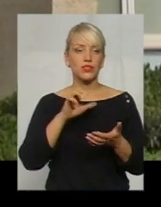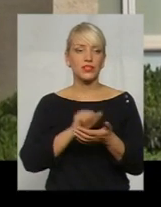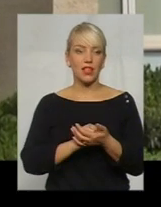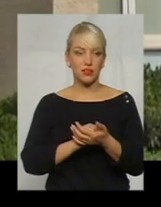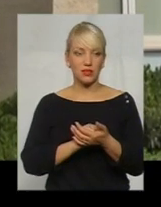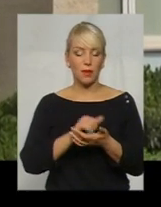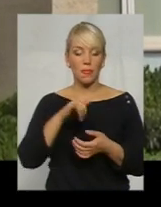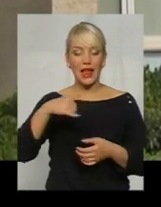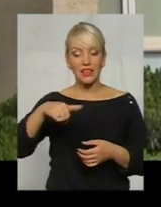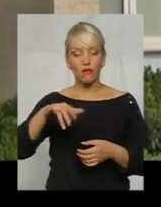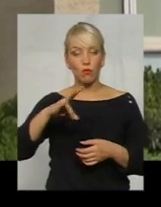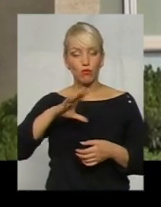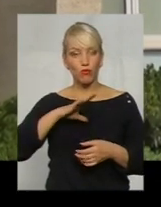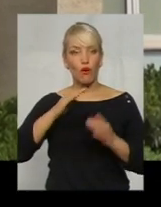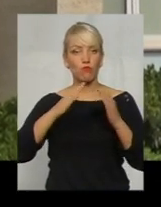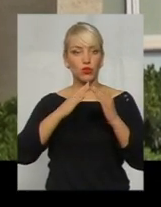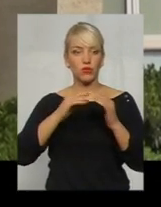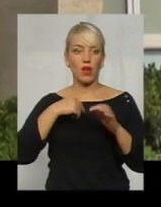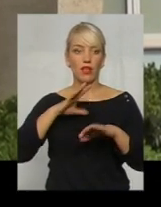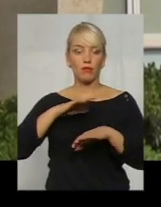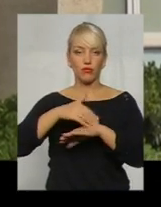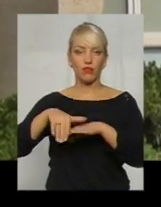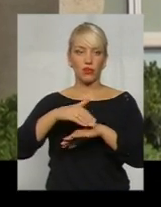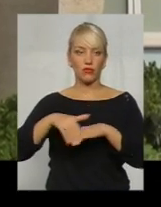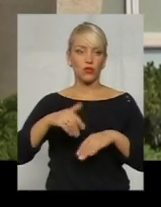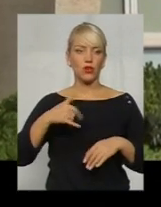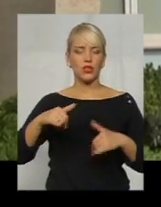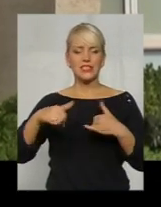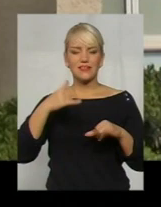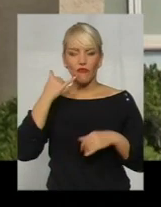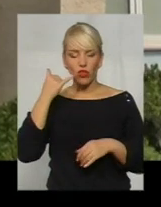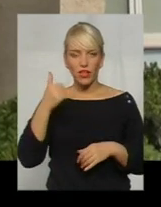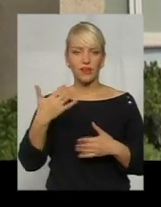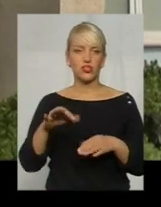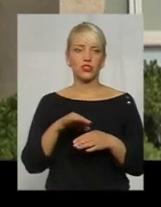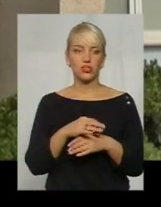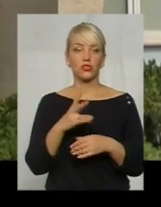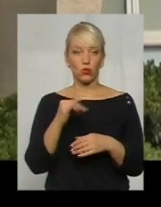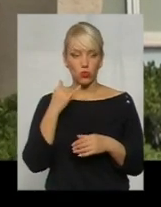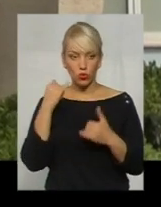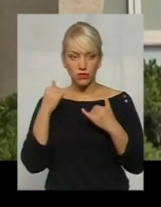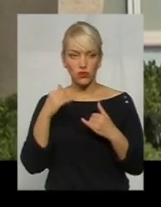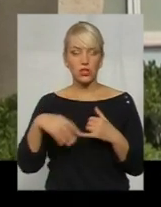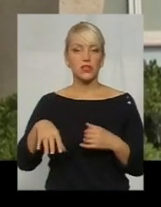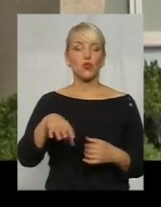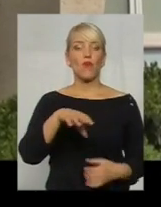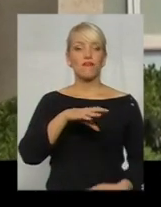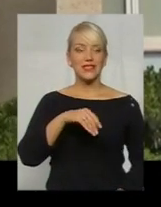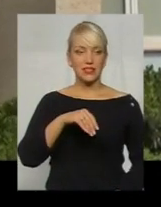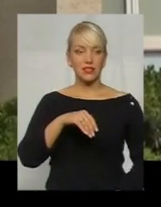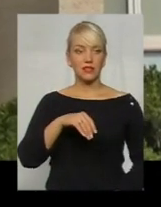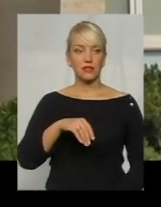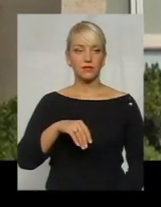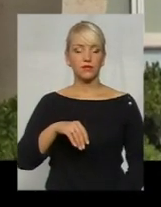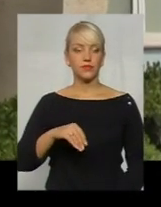будинку. А я у нас приватний будинок, я на дворі. Там такі вже дзвонили і жінці. Ну, дозвонилися до всіх, якось,